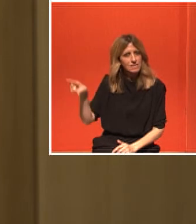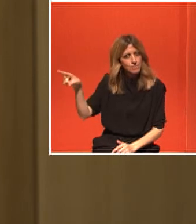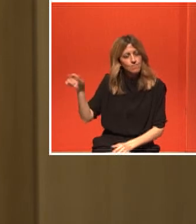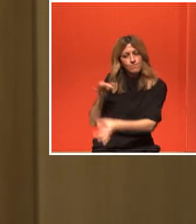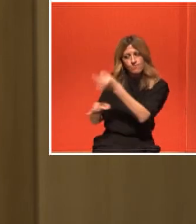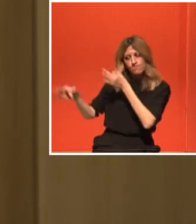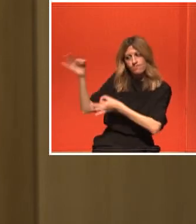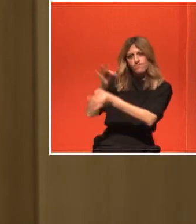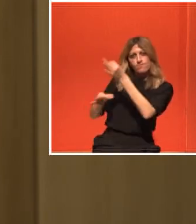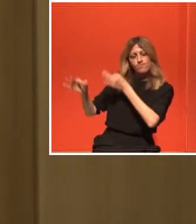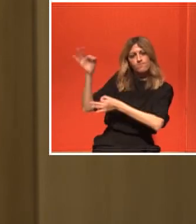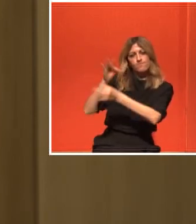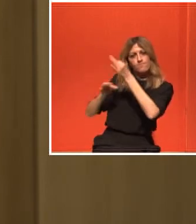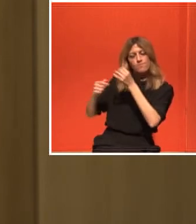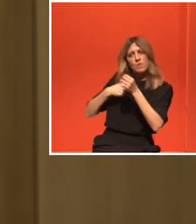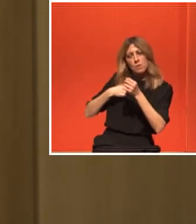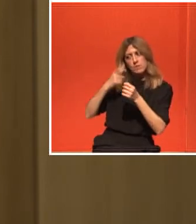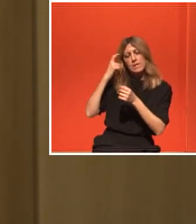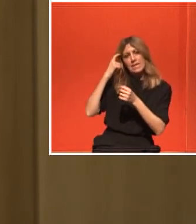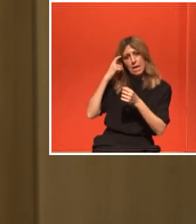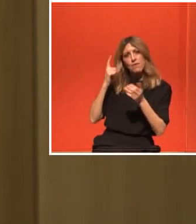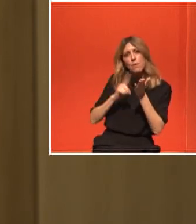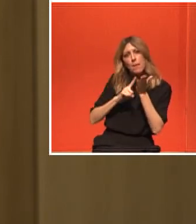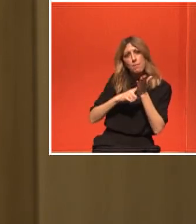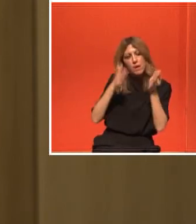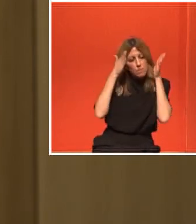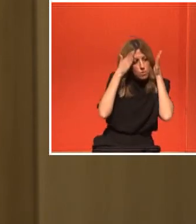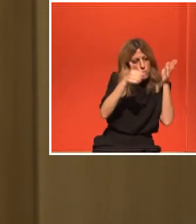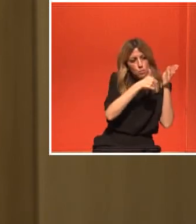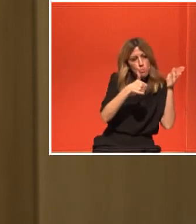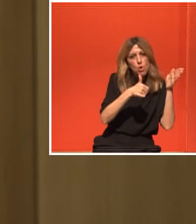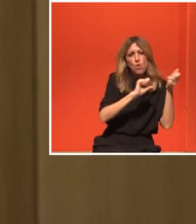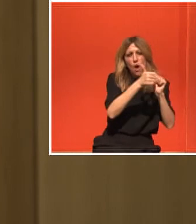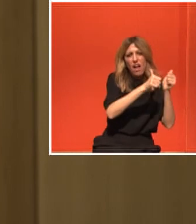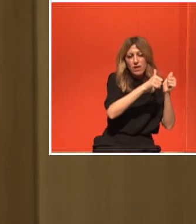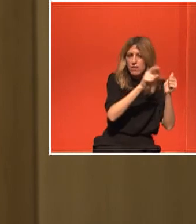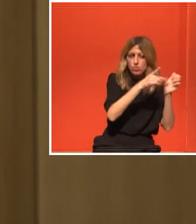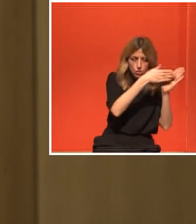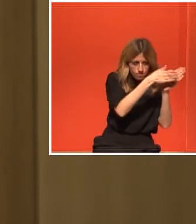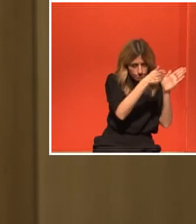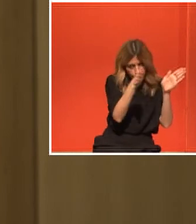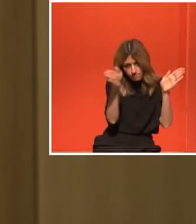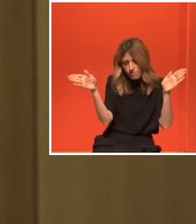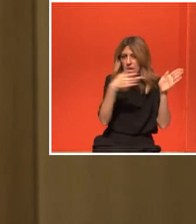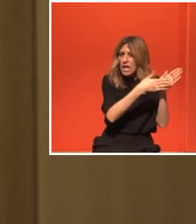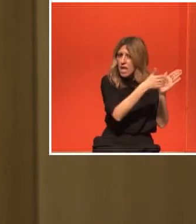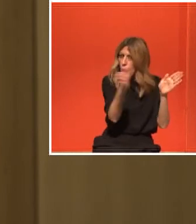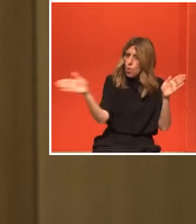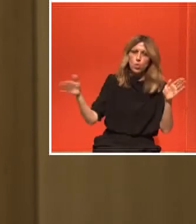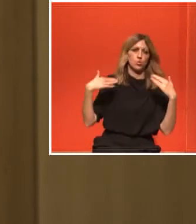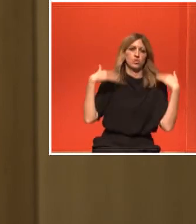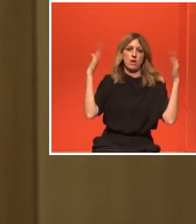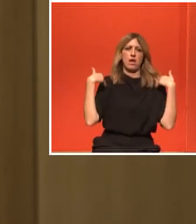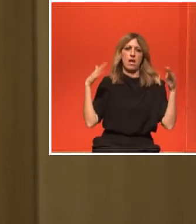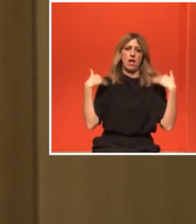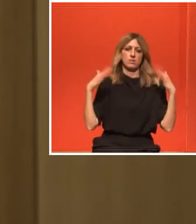και εμείς τα φτερά μας σιγά-σιγά για τη θεραπευτική άσκηση. Είναι πρωτοπόρος στη χώρα μας. Τον ευχαριστούν πολύ. Πάρα πολύ καλή η ομιλία και